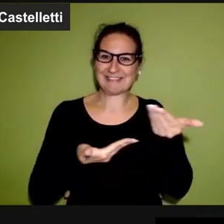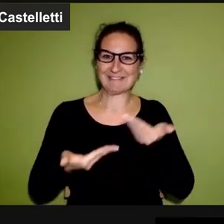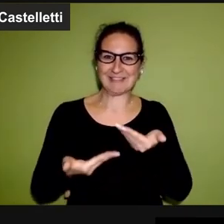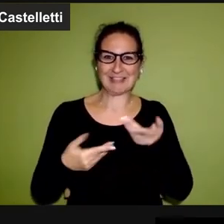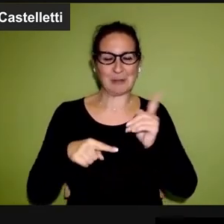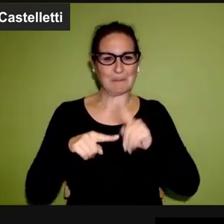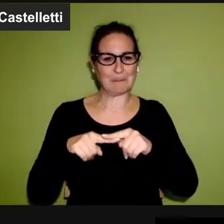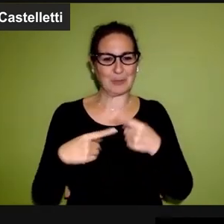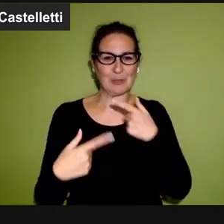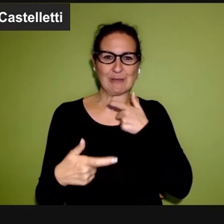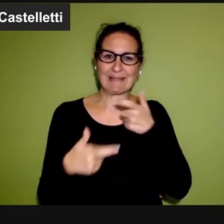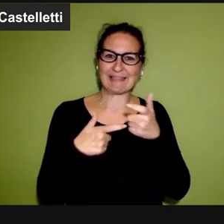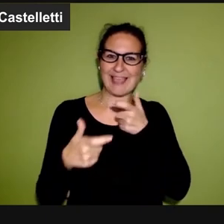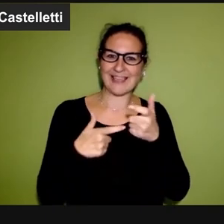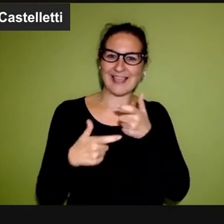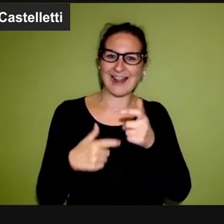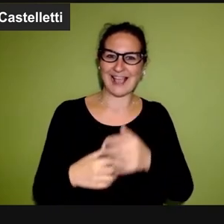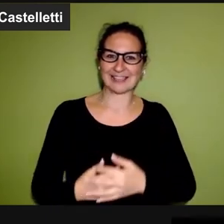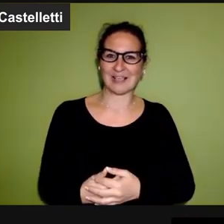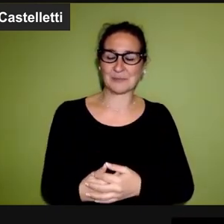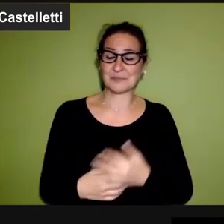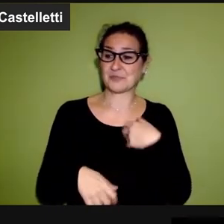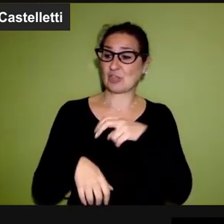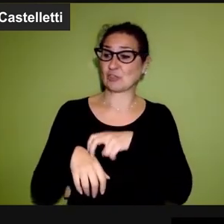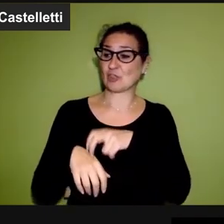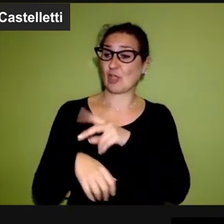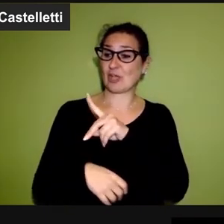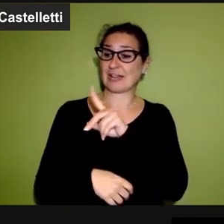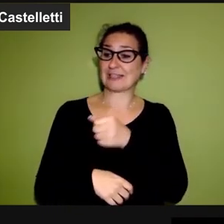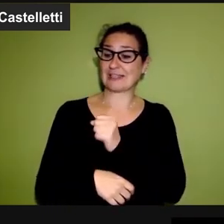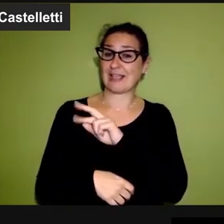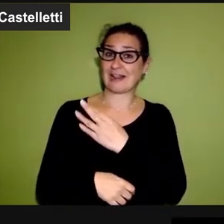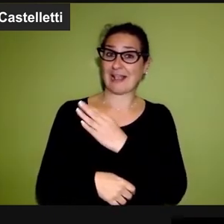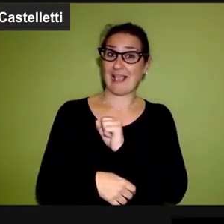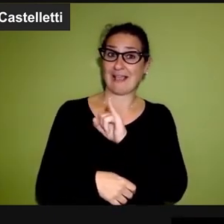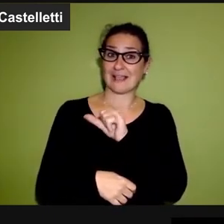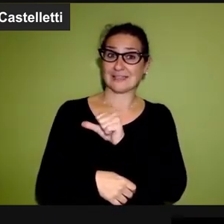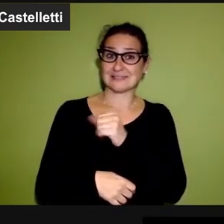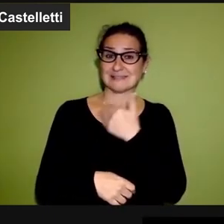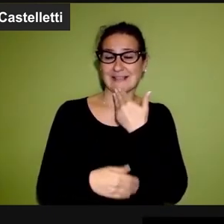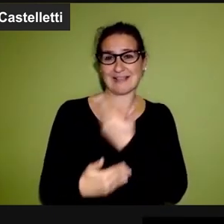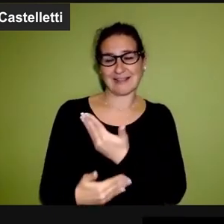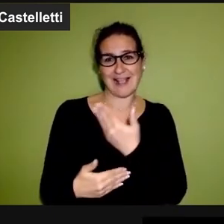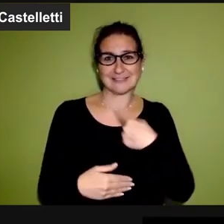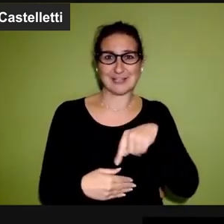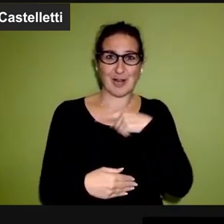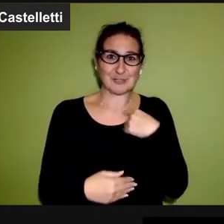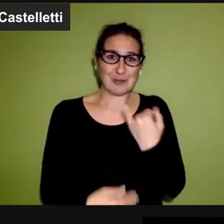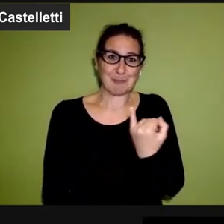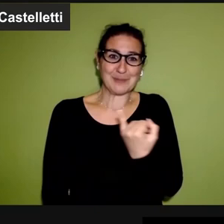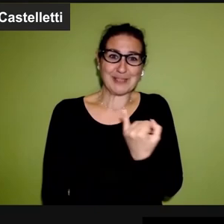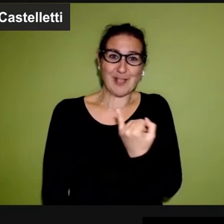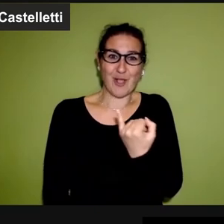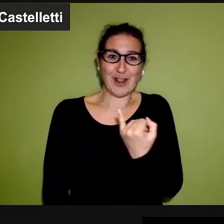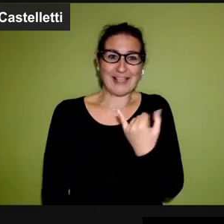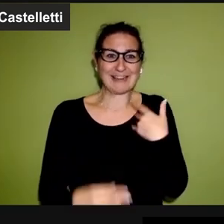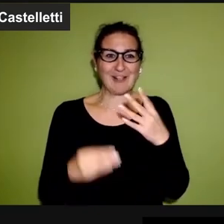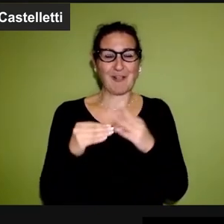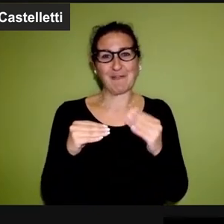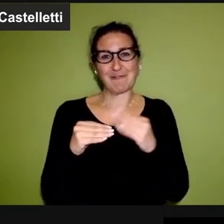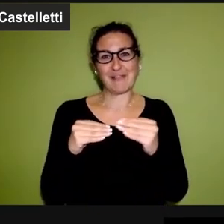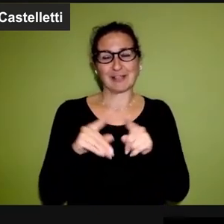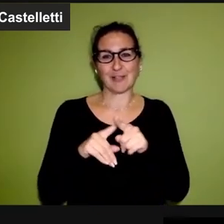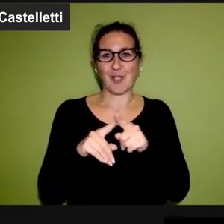invitato e per questa conversazione. Dottor Darkaise, grazie a lei. Nel nostro piccolo abbiamo fatto